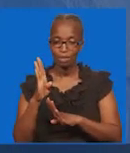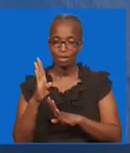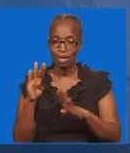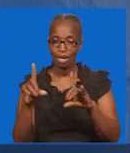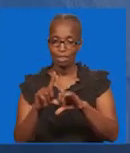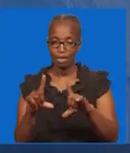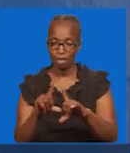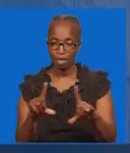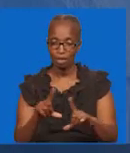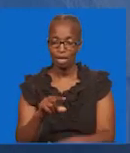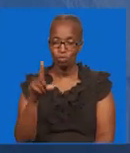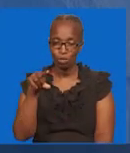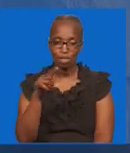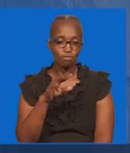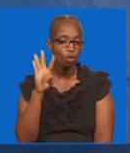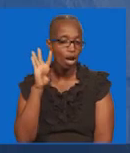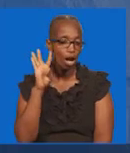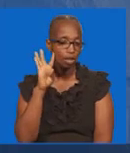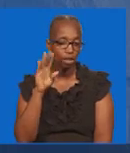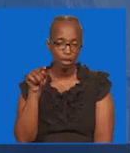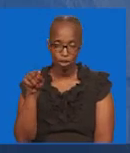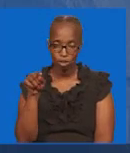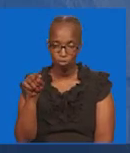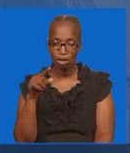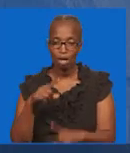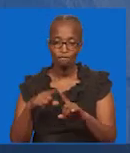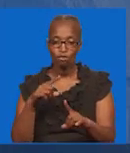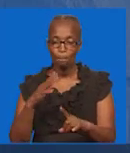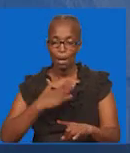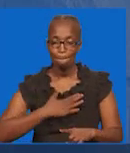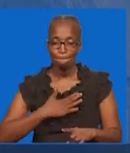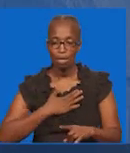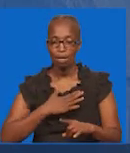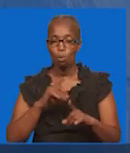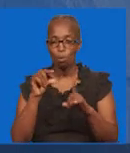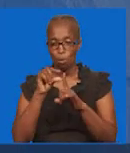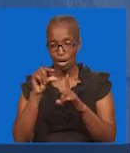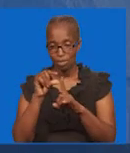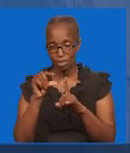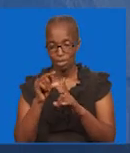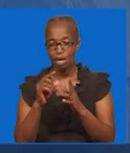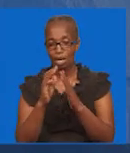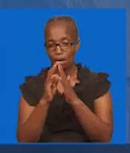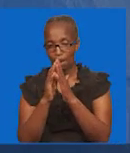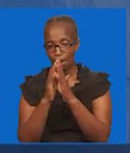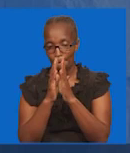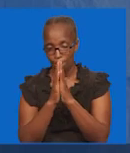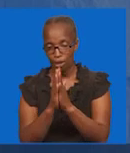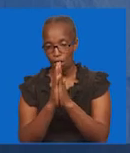Basi ulisikia neno hili kinwani Mwangu Ukawape mahonyo yangu